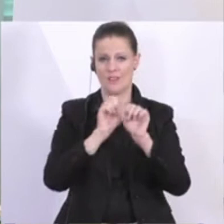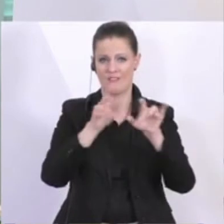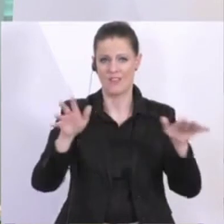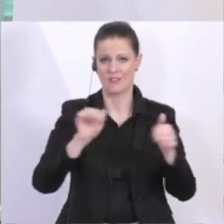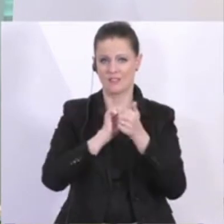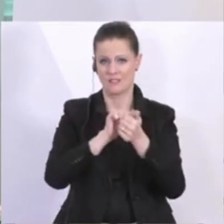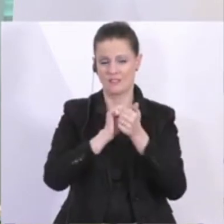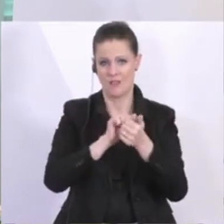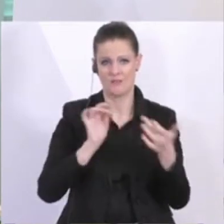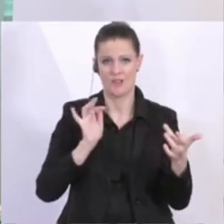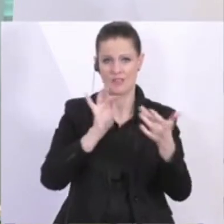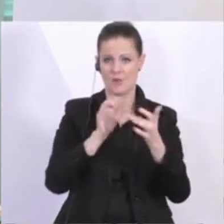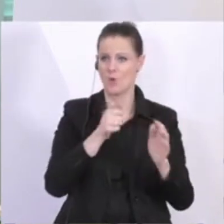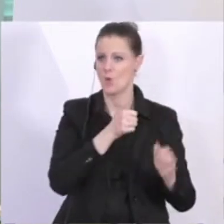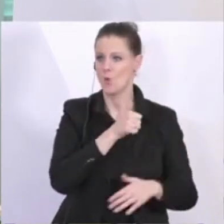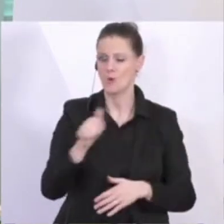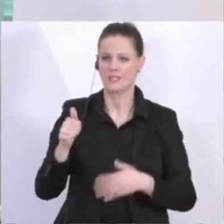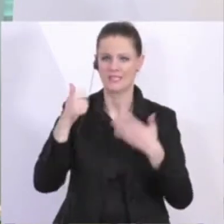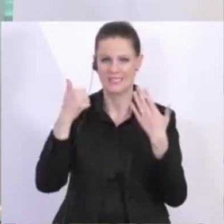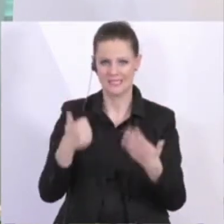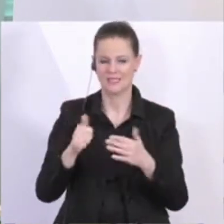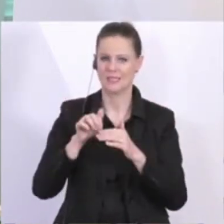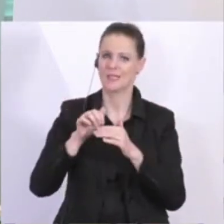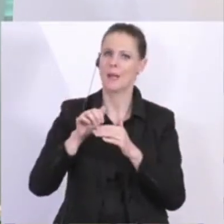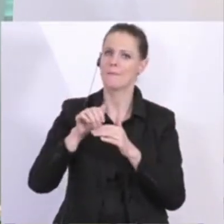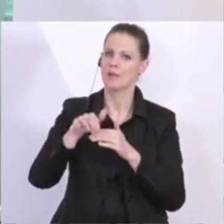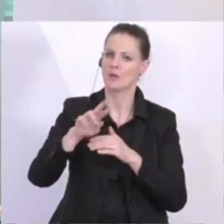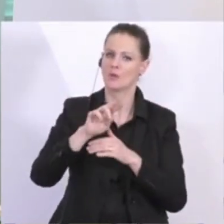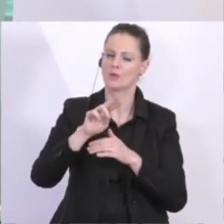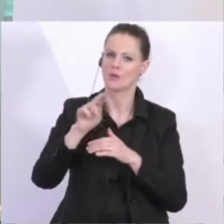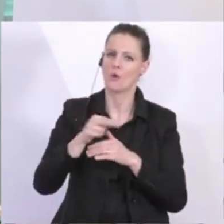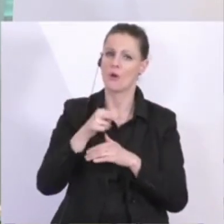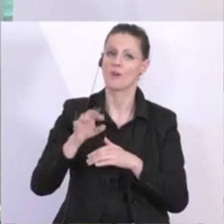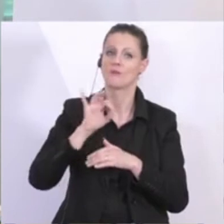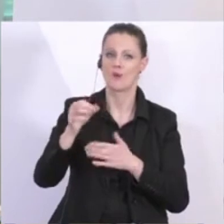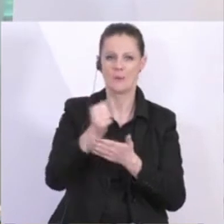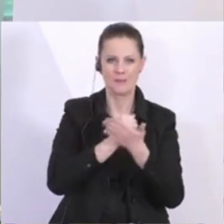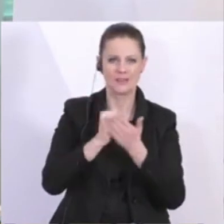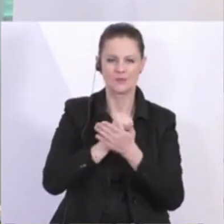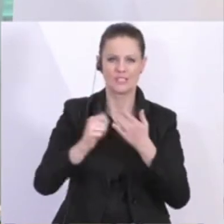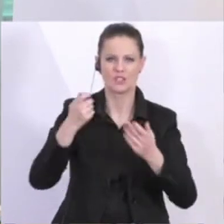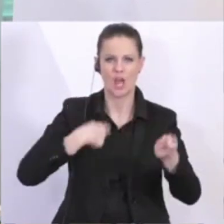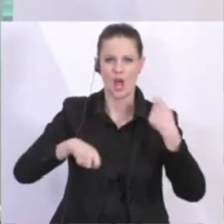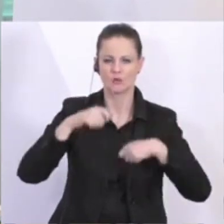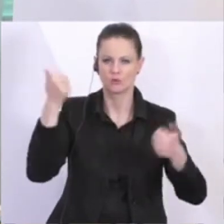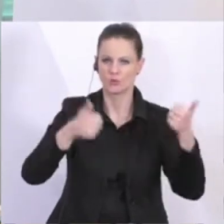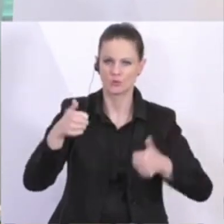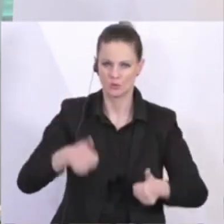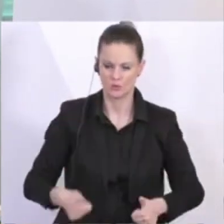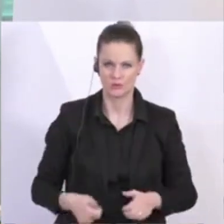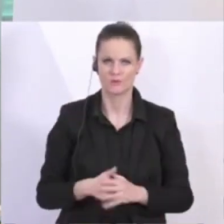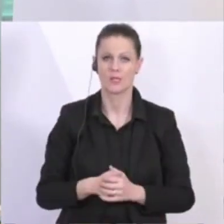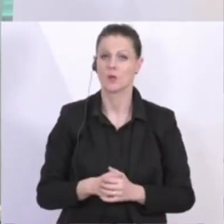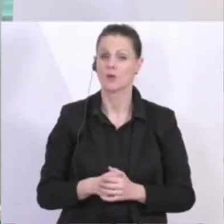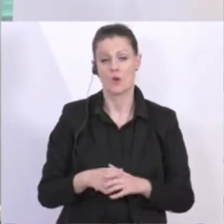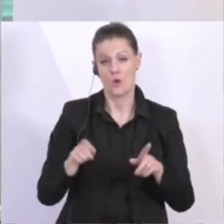116 Millionen Euro Anschaffungen für medizinisches Gerät, für medizinische Ausrüstung. Und natürlich wird auch